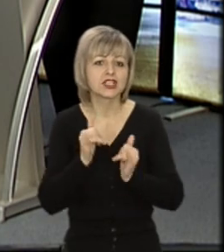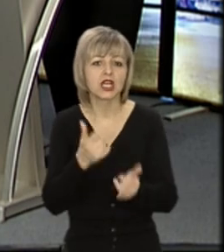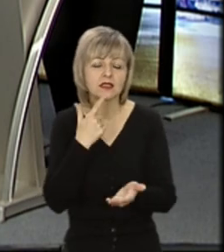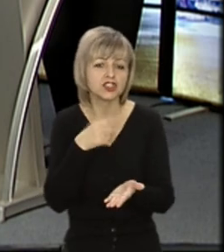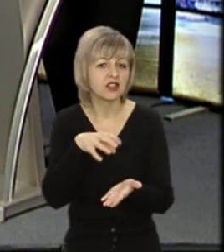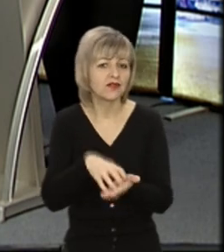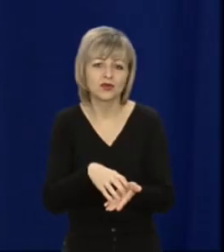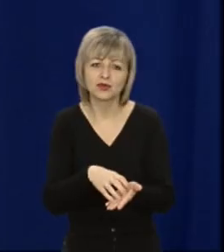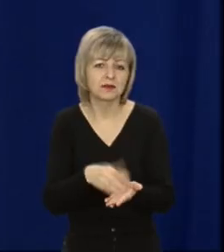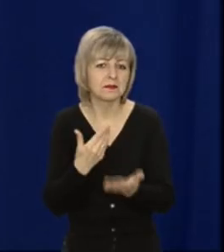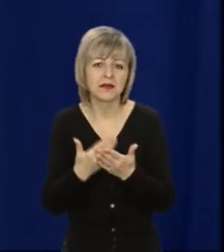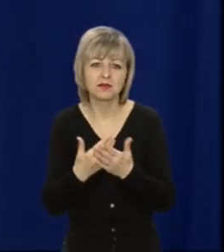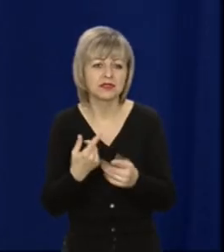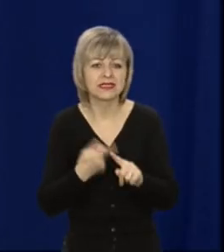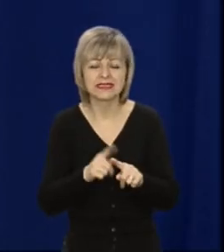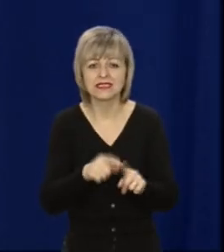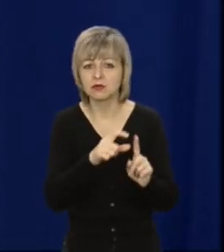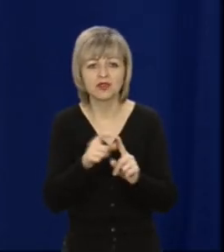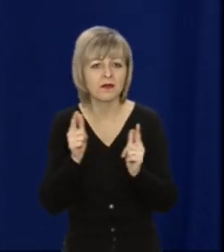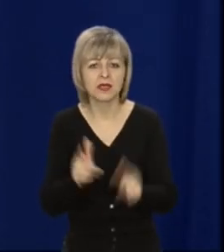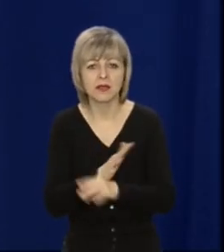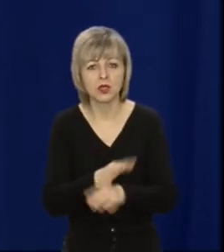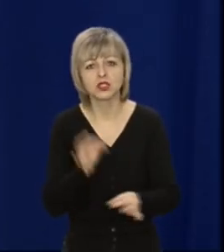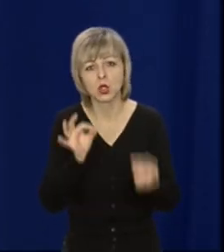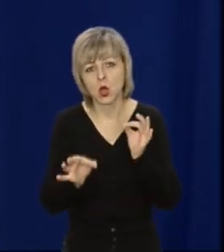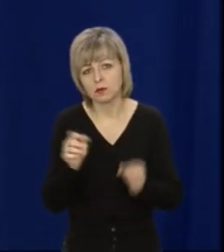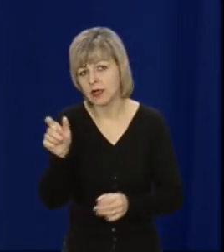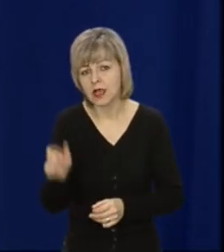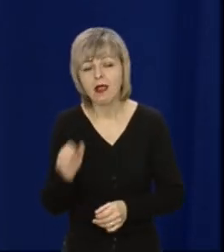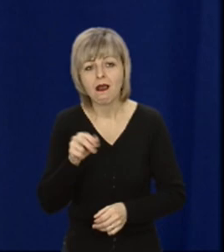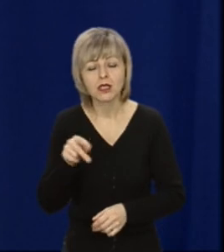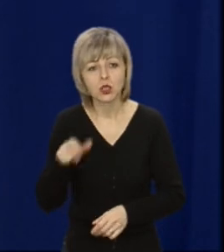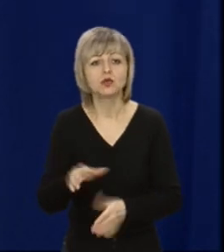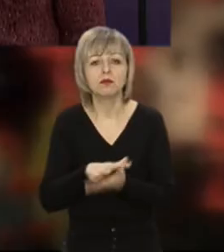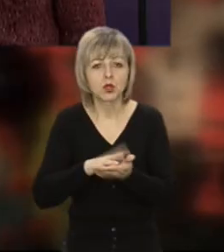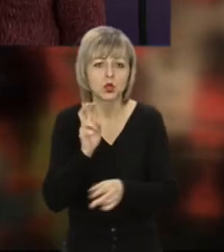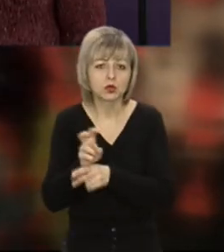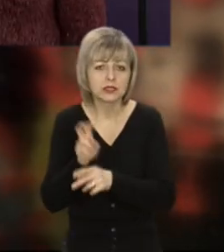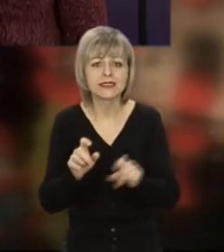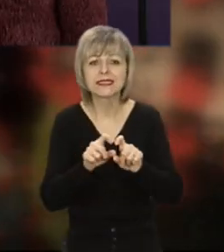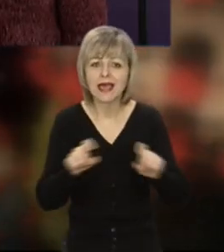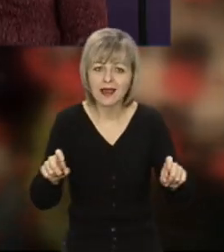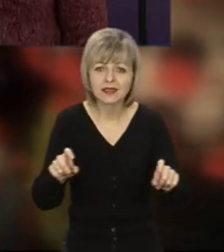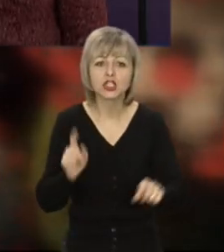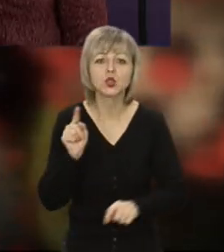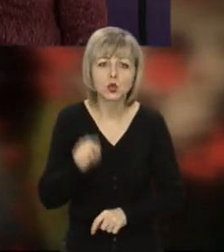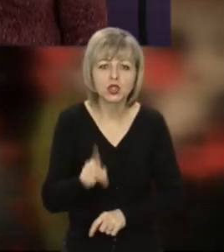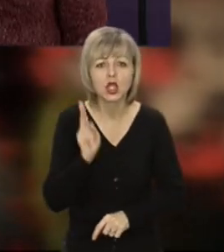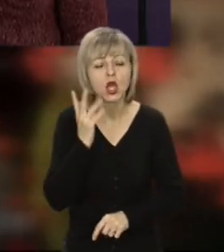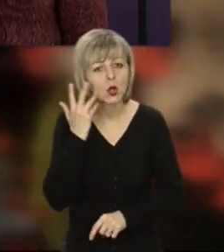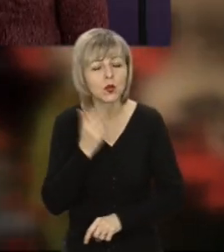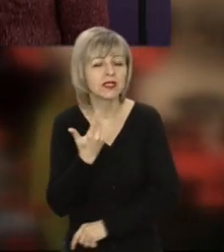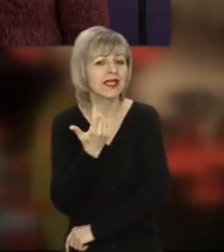зони» навряд чи з таким погодиться адекватна людина. Але попри це люди продовжують відвідувати заклади, навіть тоді, коли не